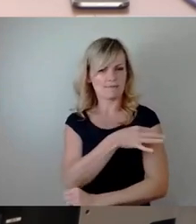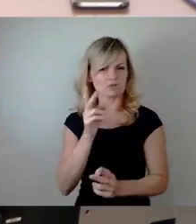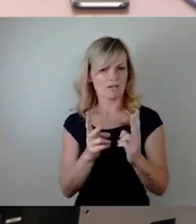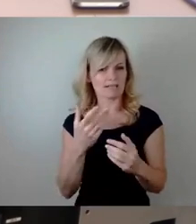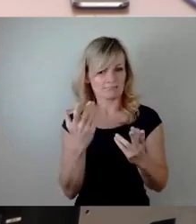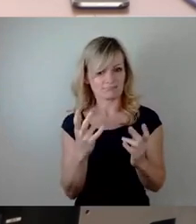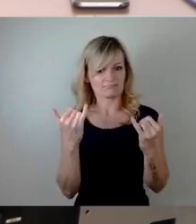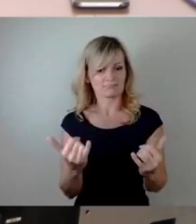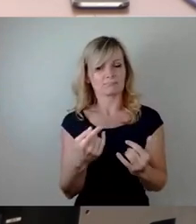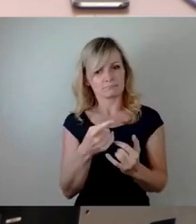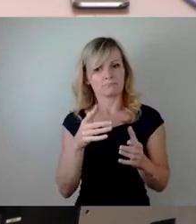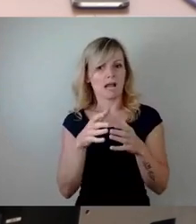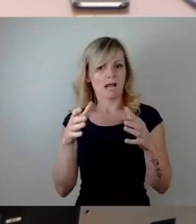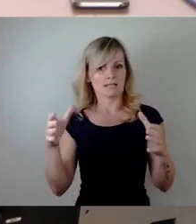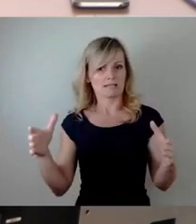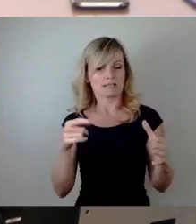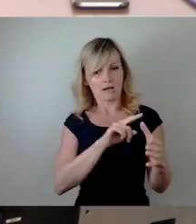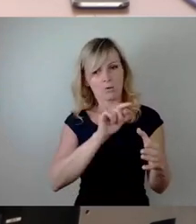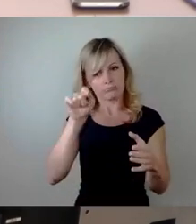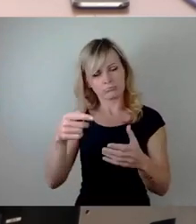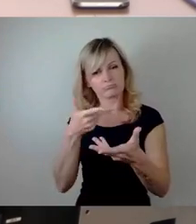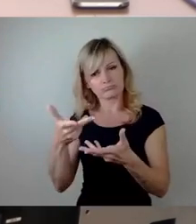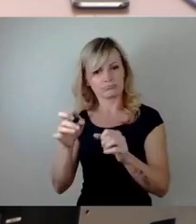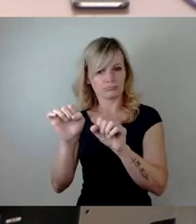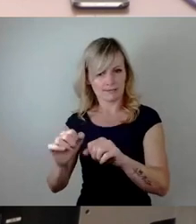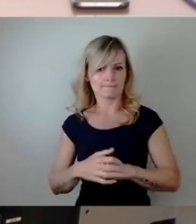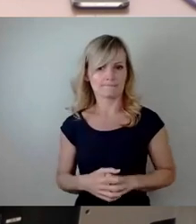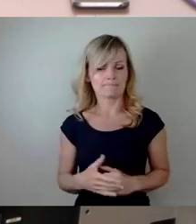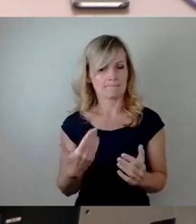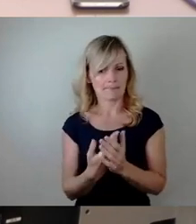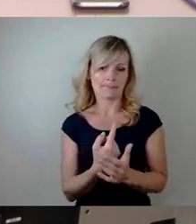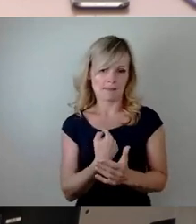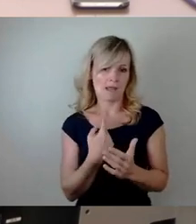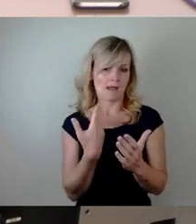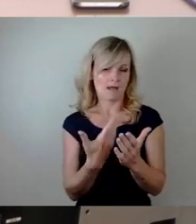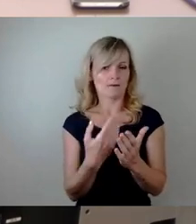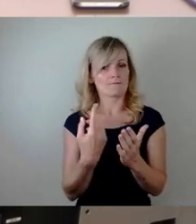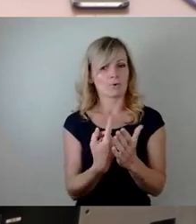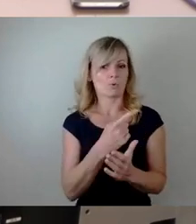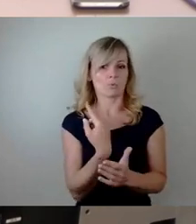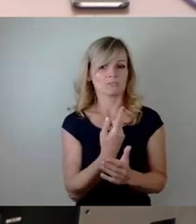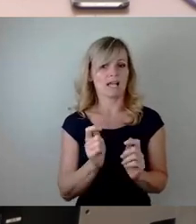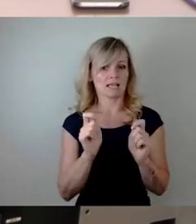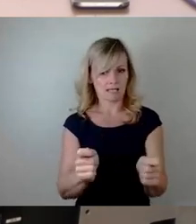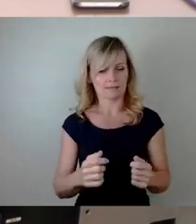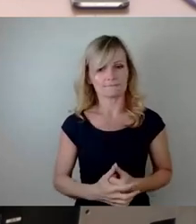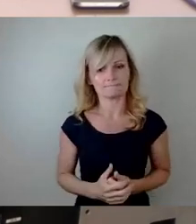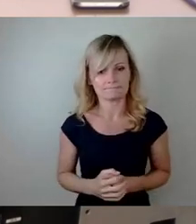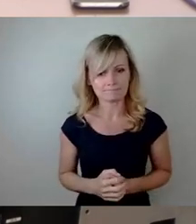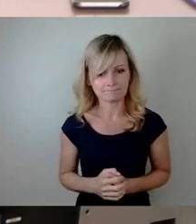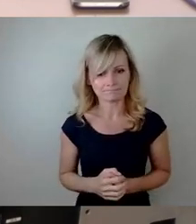sodass den Forderungen unseres Antrags Genüge getan ist. Zurück zu dem Antrag. Wir hatten